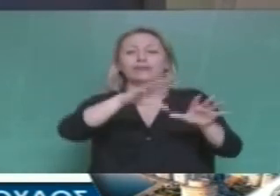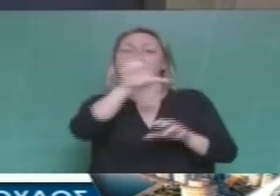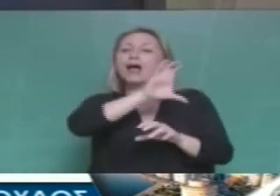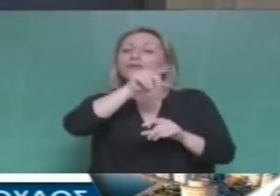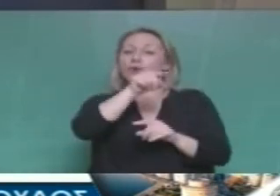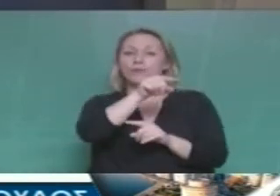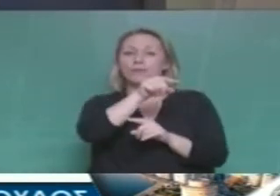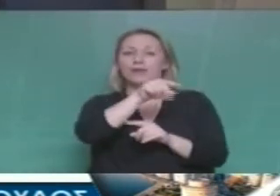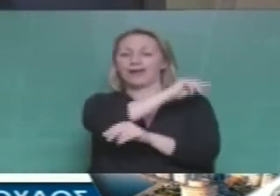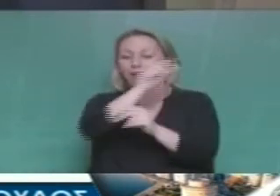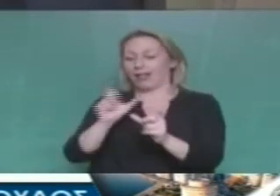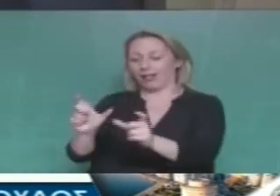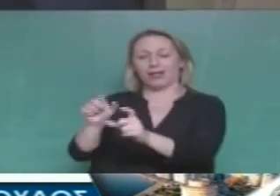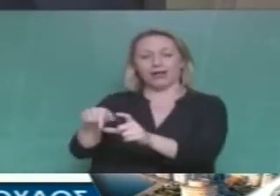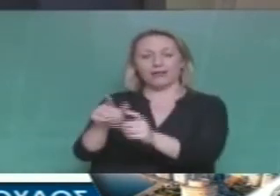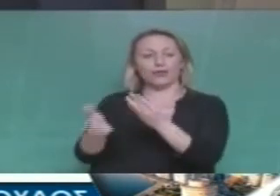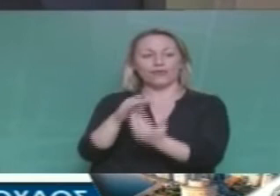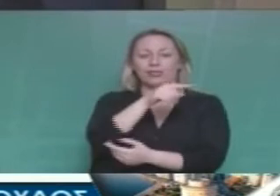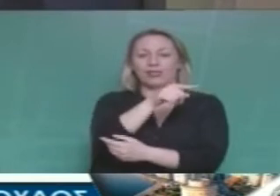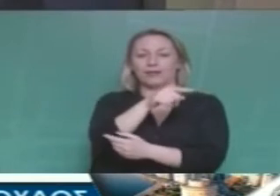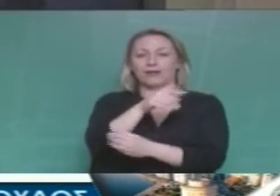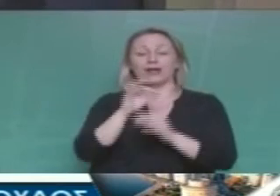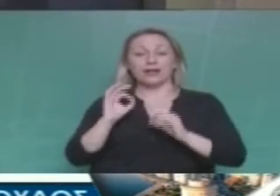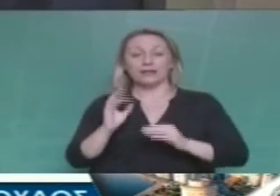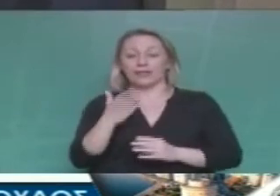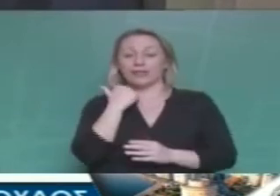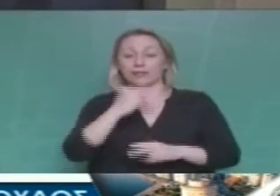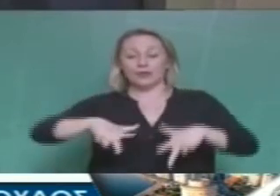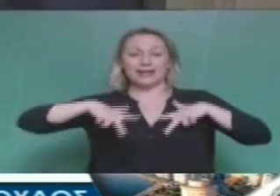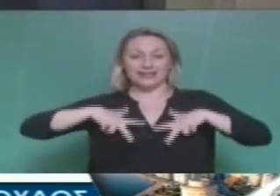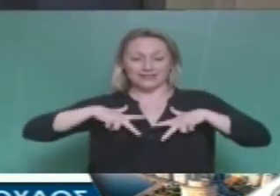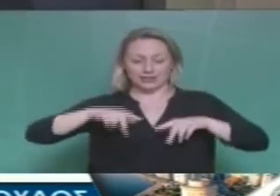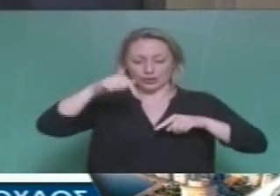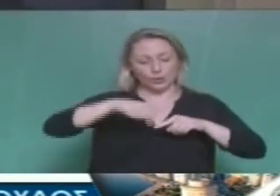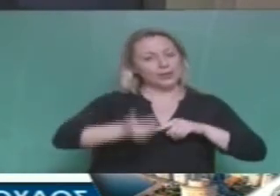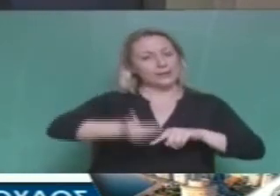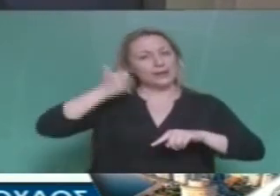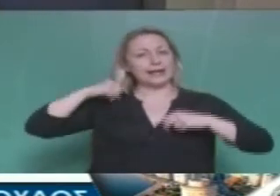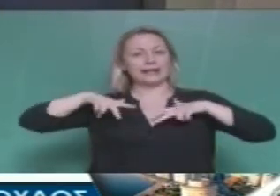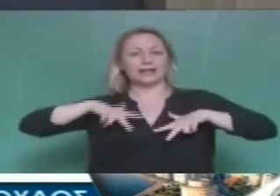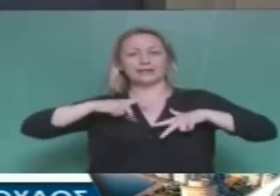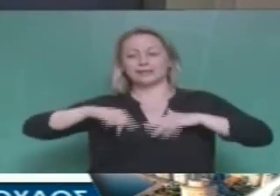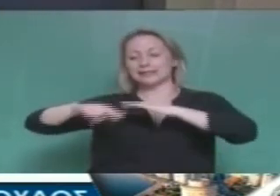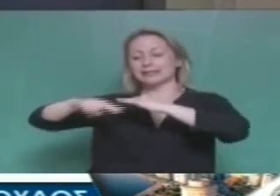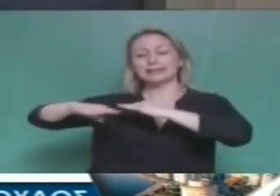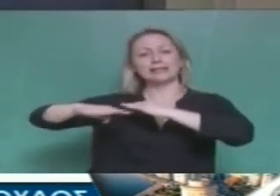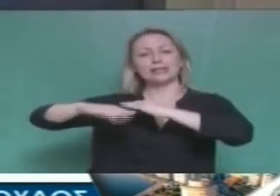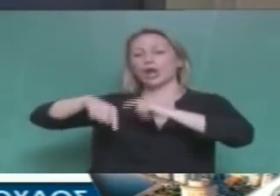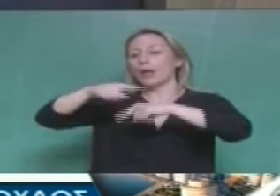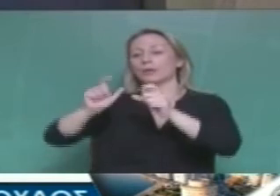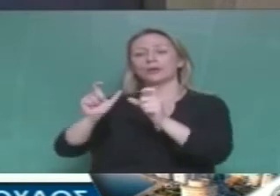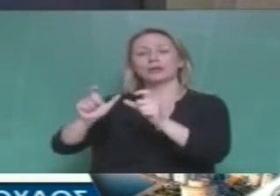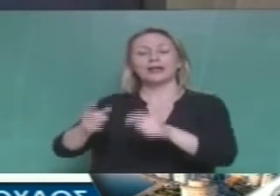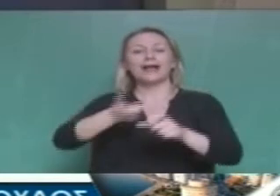Ούτε βεβαίως μπορούμε να αναθέσουμε αυτό που κάνει η κυβέρνηση αλλά και οι προηγούμενοι τη φύλαξε των σύνορων ούτε στη